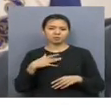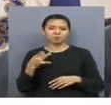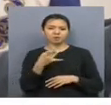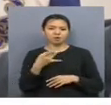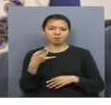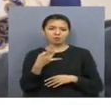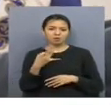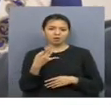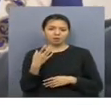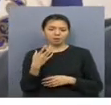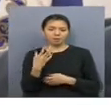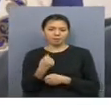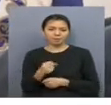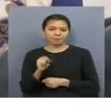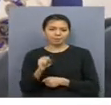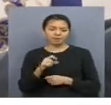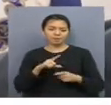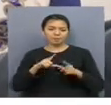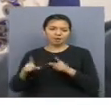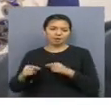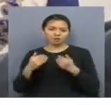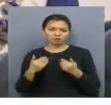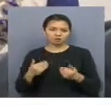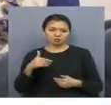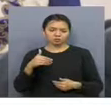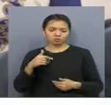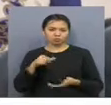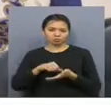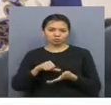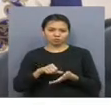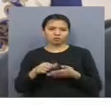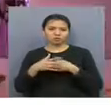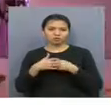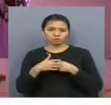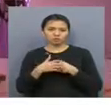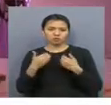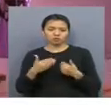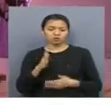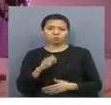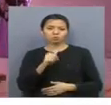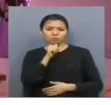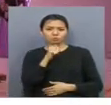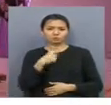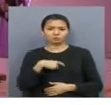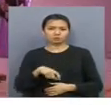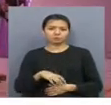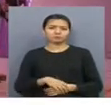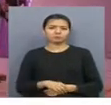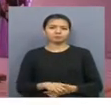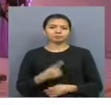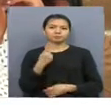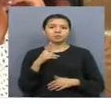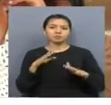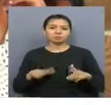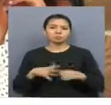Өтті жолдамалдық, енді қазір көп аудандардың арасында бақытыз насықалдырымыз. Сайысқ ғортынсың бөнші жүлделі бірінші